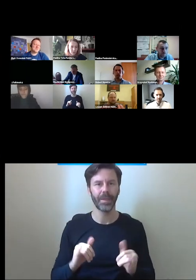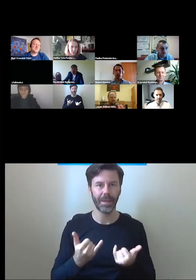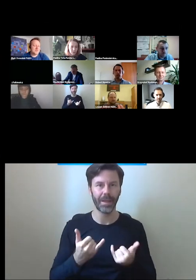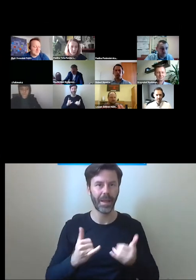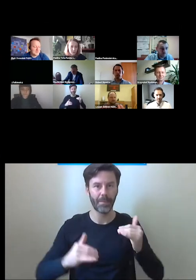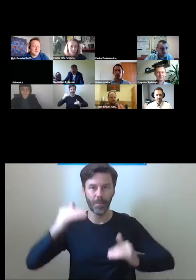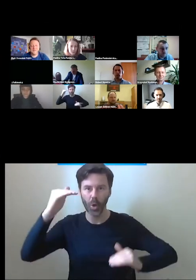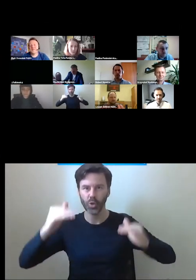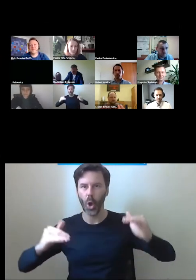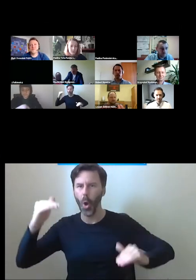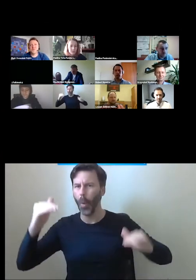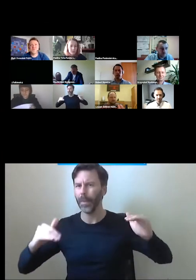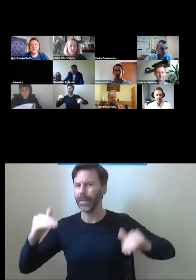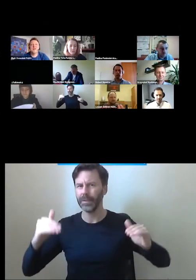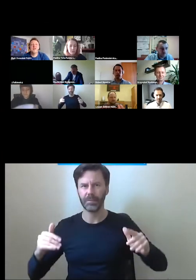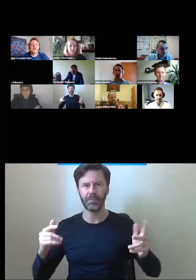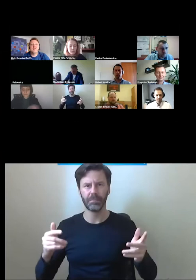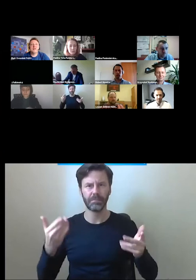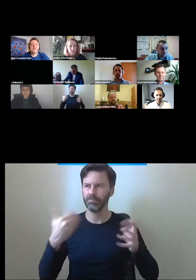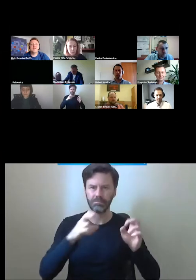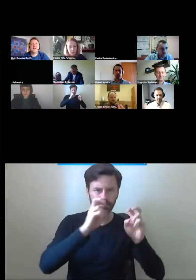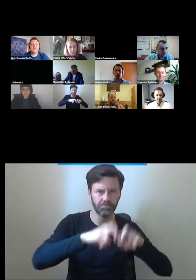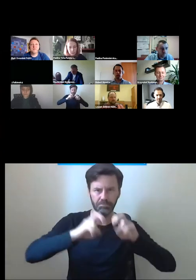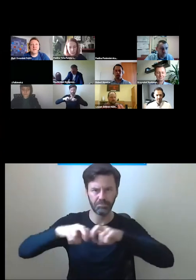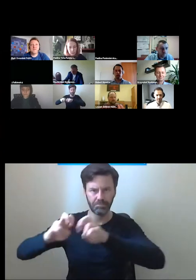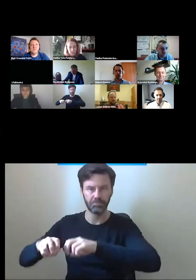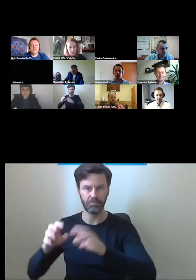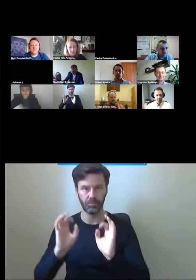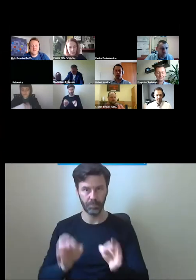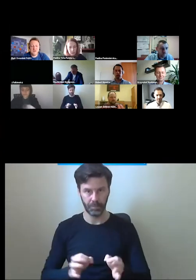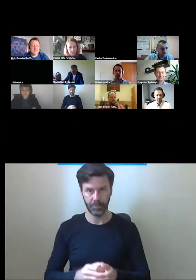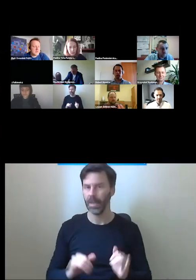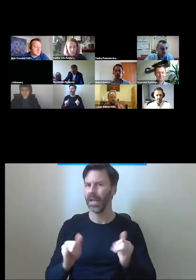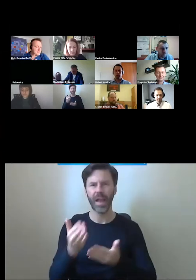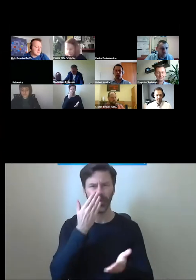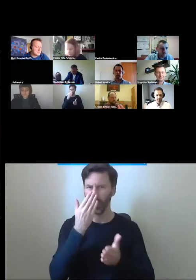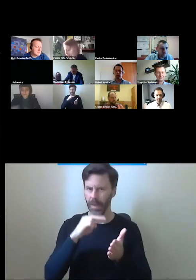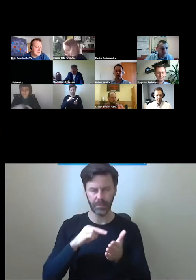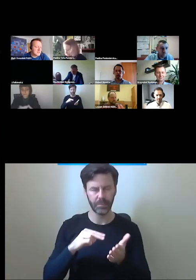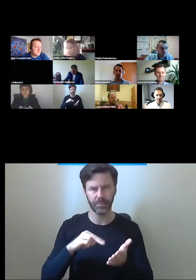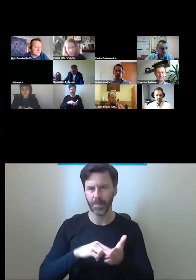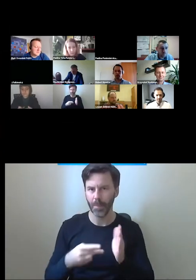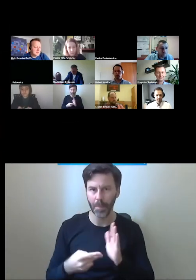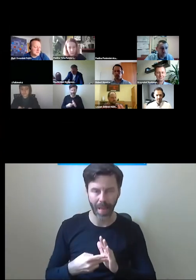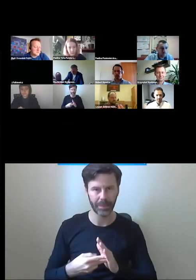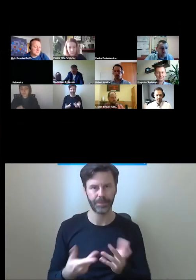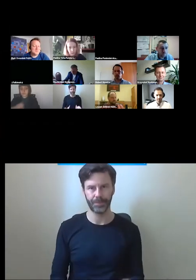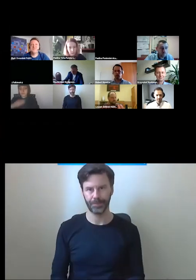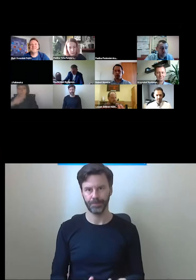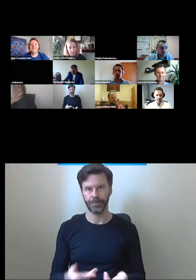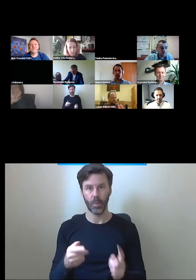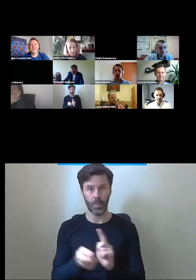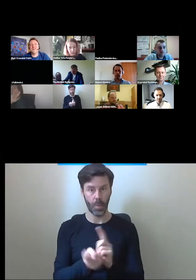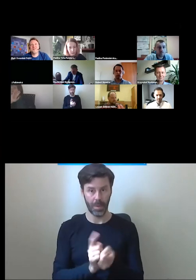przenosić, dobrze omówić. Jak spotkanie będzie wyglądać? Zaczynamy za chwilę od